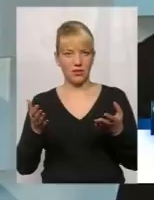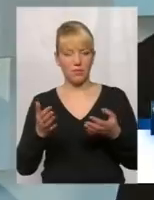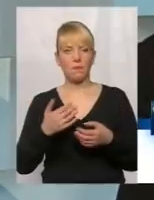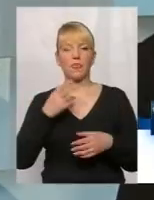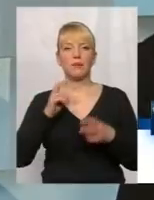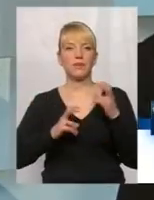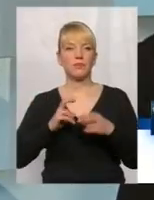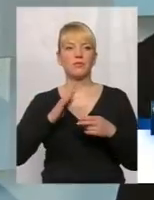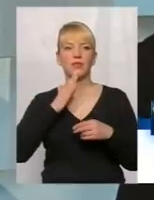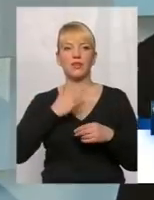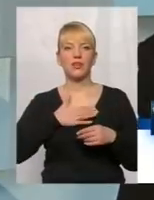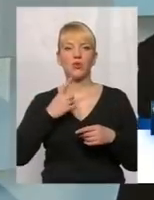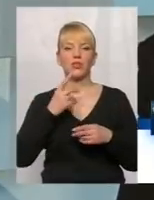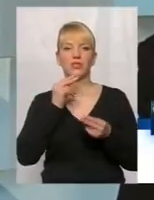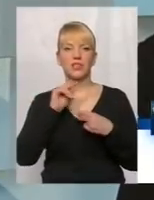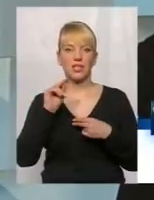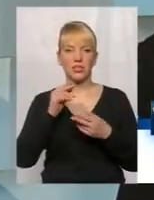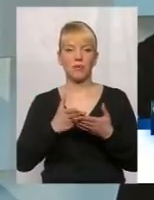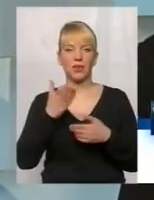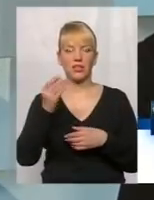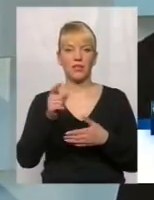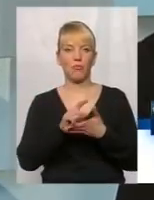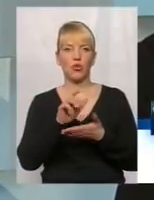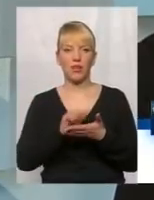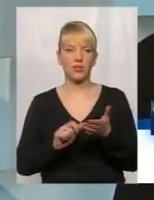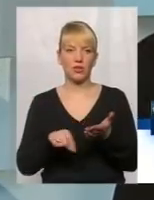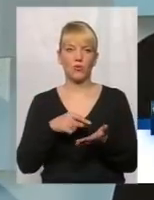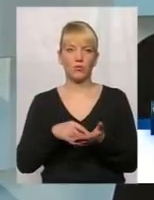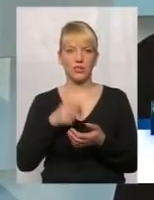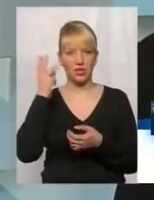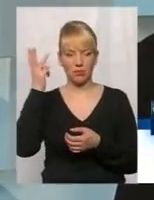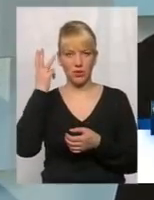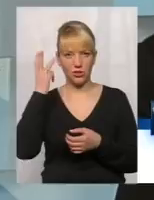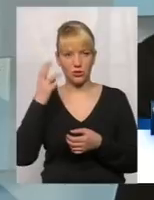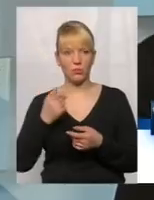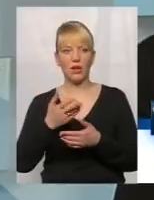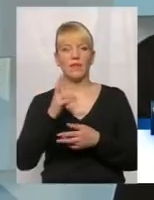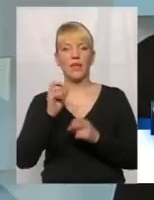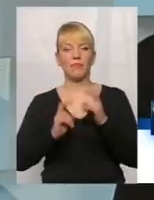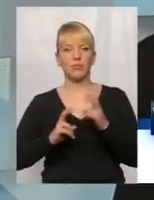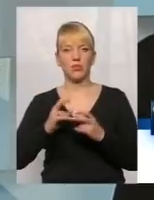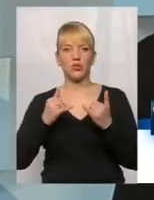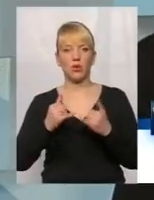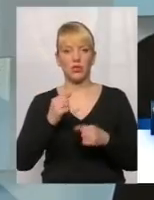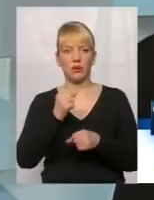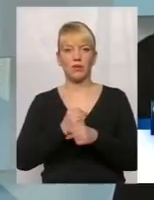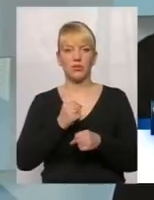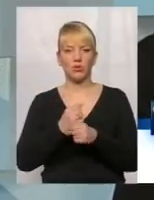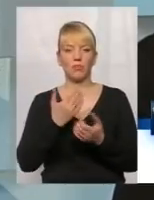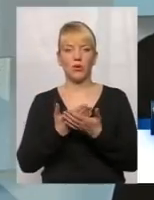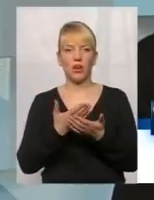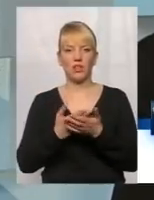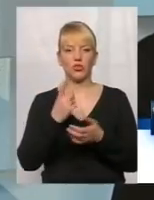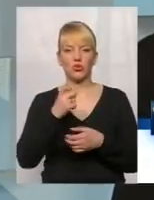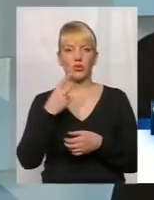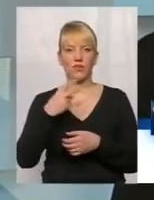Підприємство наше є одним з кращих платників податків в місті Хмельницькому. На підприємстві сьогодні працює порядка 120